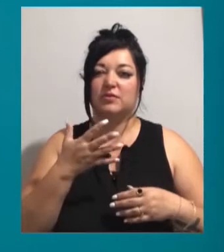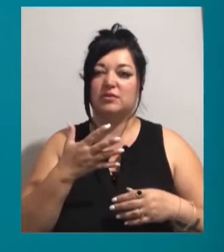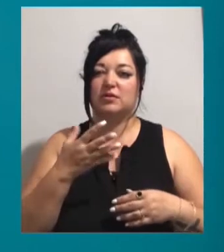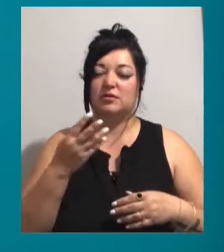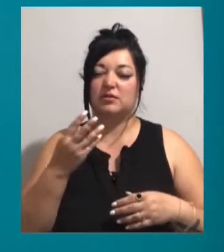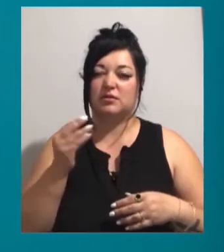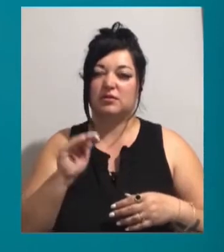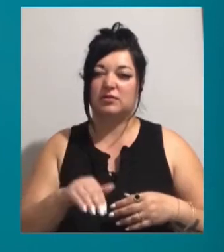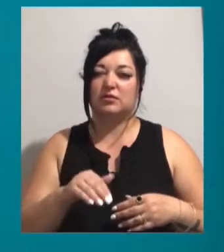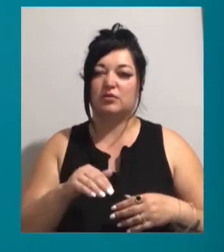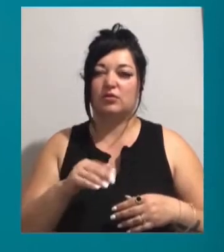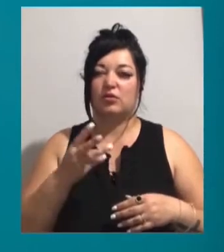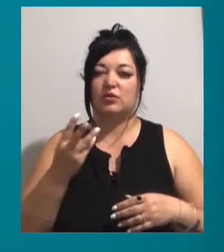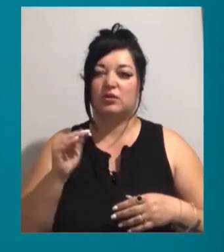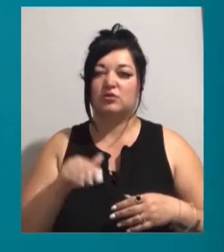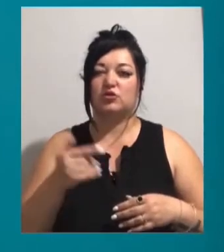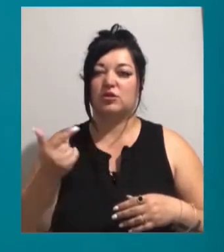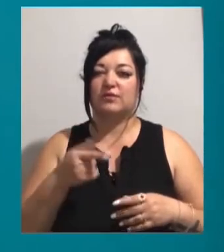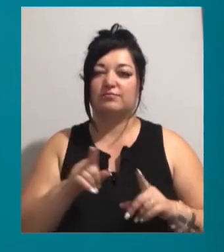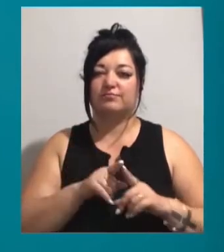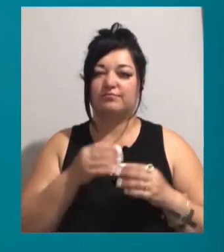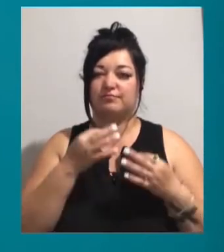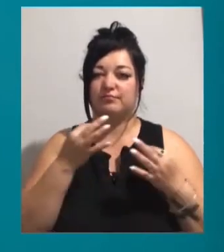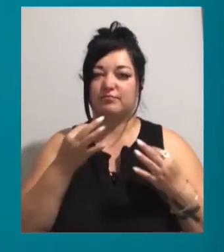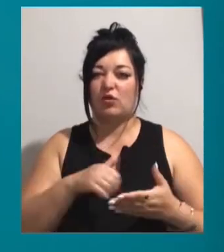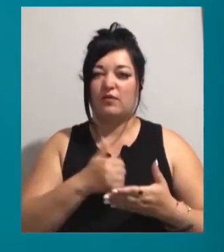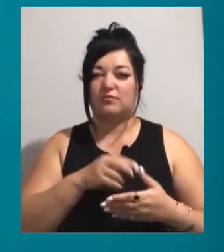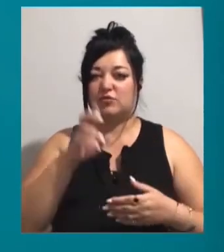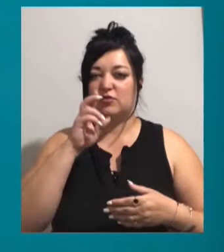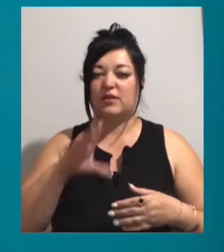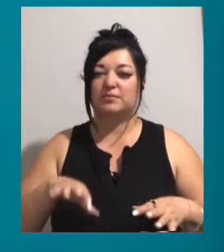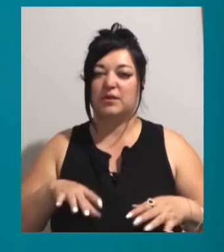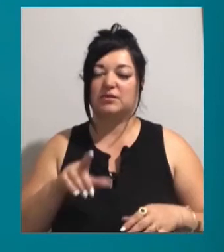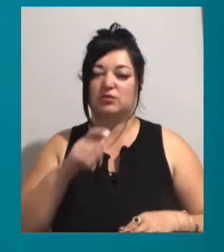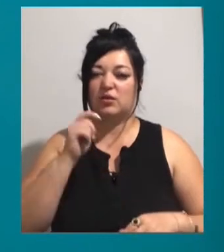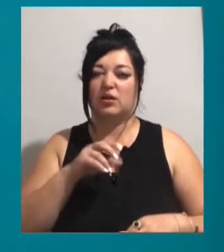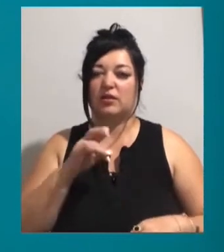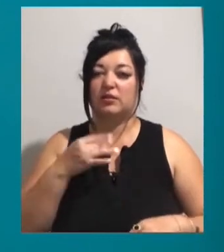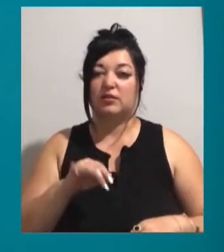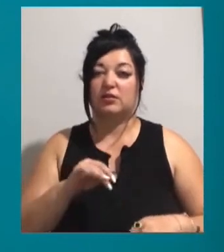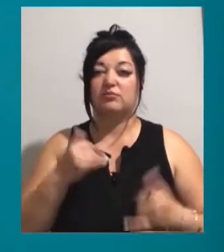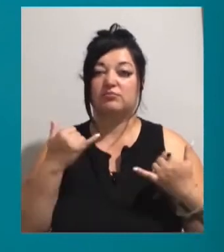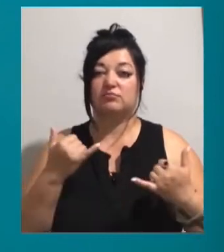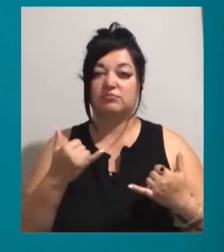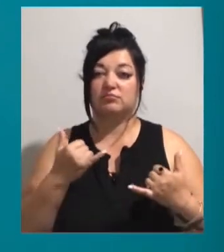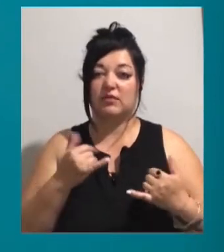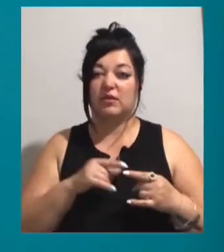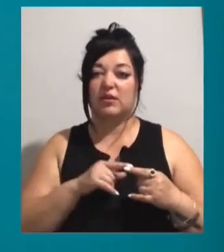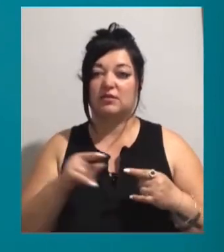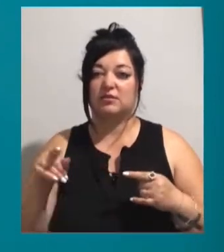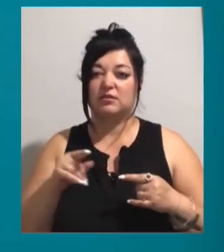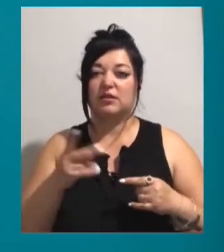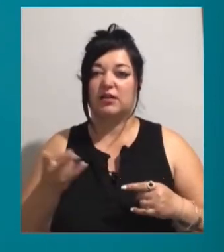гривень. Про таке сказав голова Державної екологічної інспекції України Андрій Мальований. Наразі ж поблизу причалів Чорноморського порту